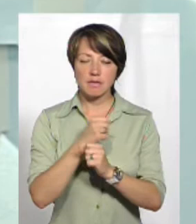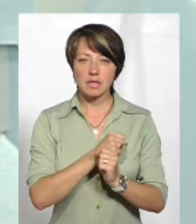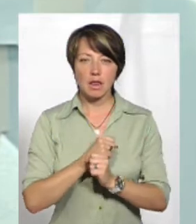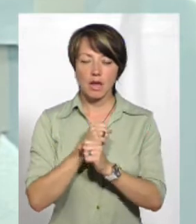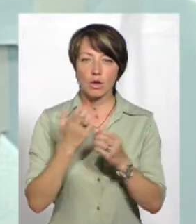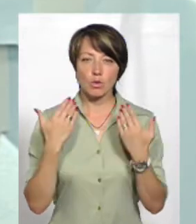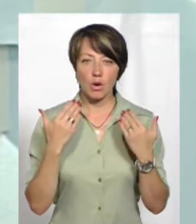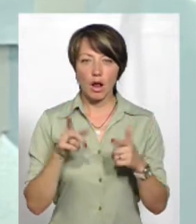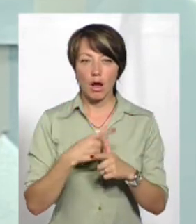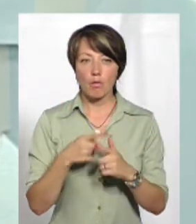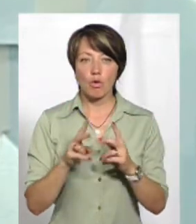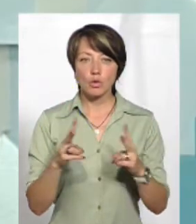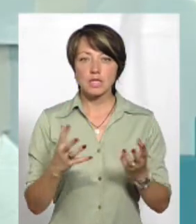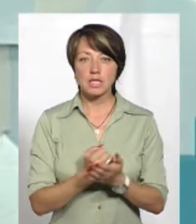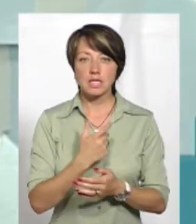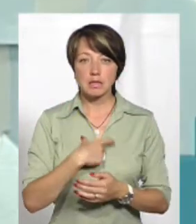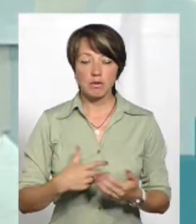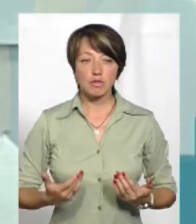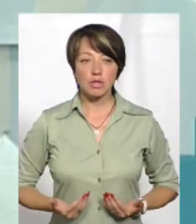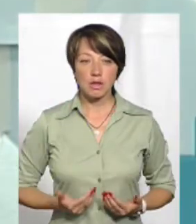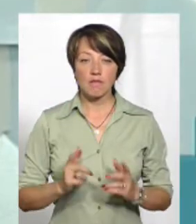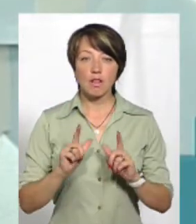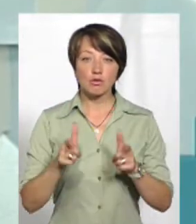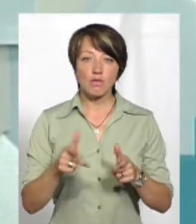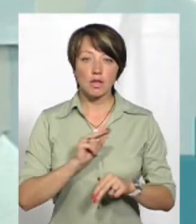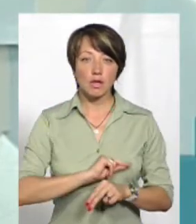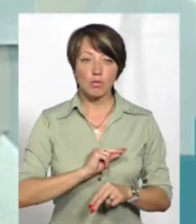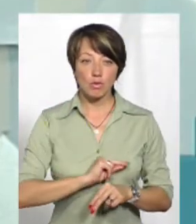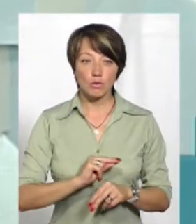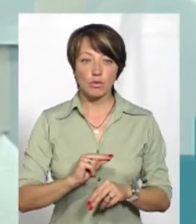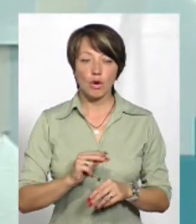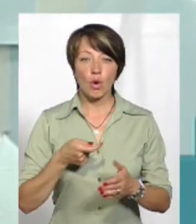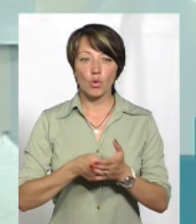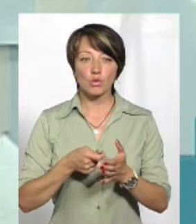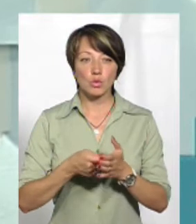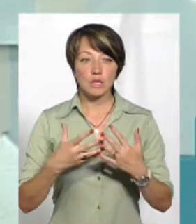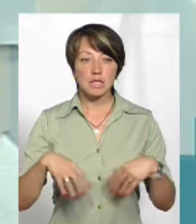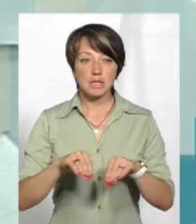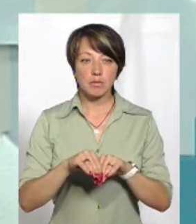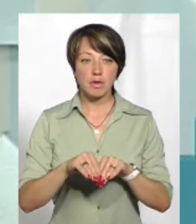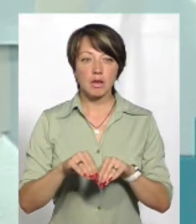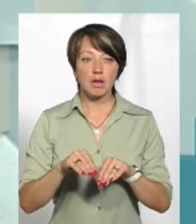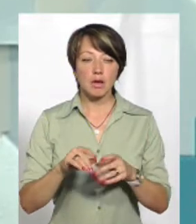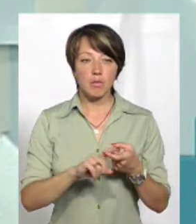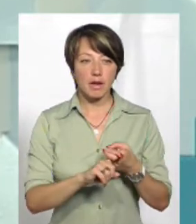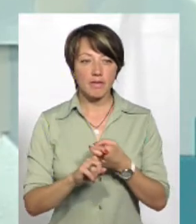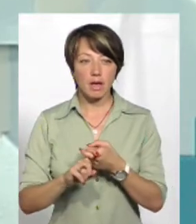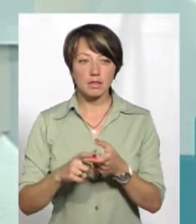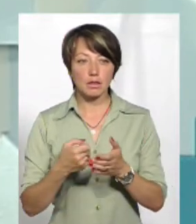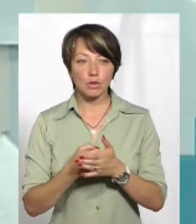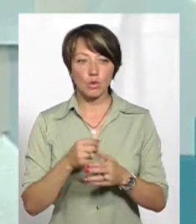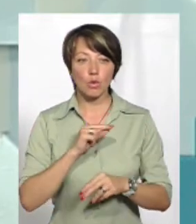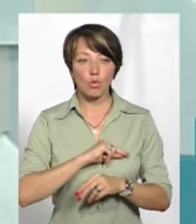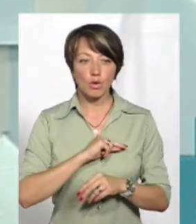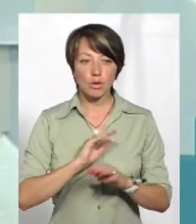Або ті, хто знайшли себе в житті, вони влаштувалися на роботу, вони годують сім'ї, вони, як правило, прив'язані до роботи.